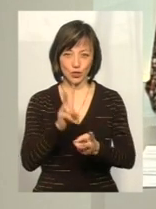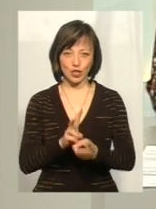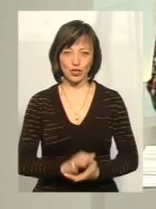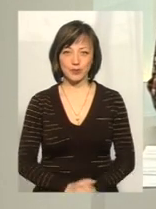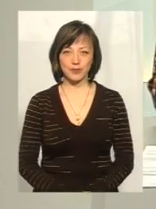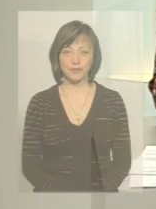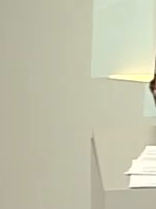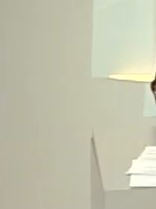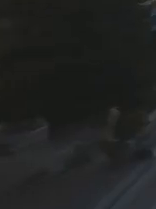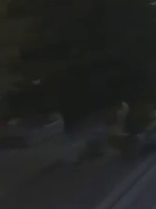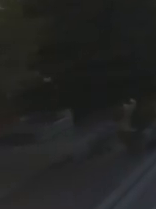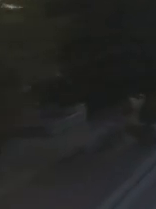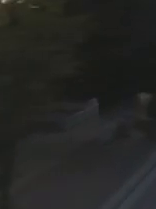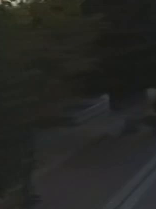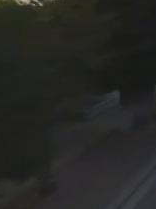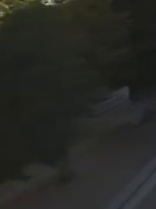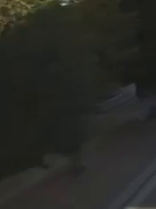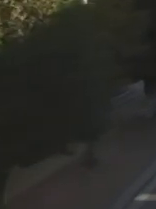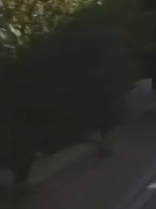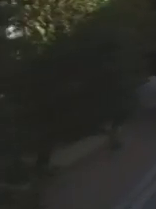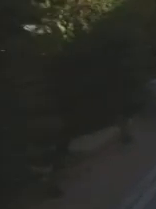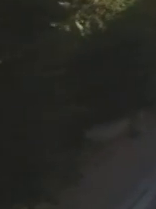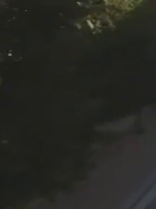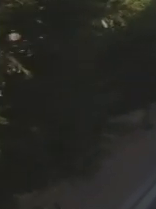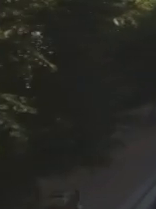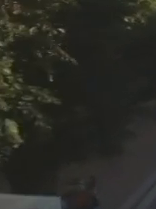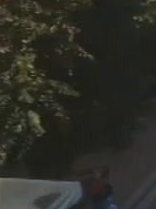Дякую. Дякую. Дякую.